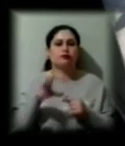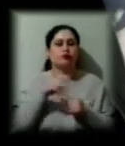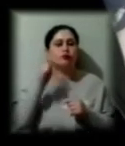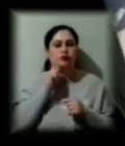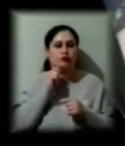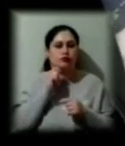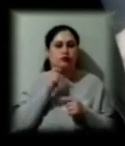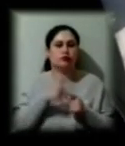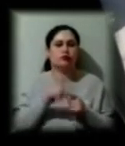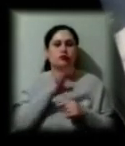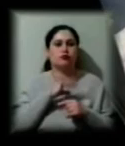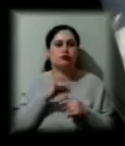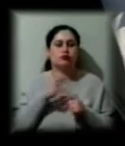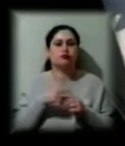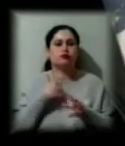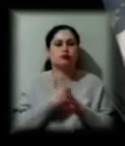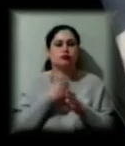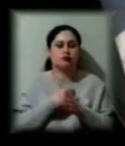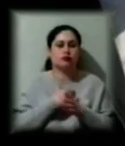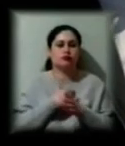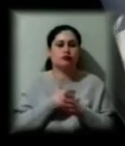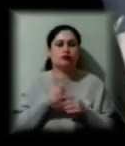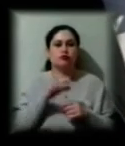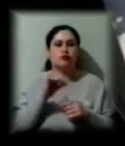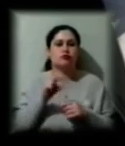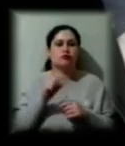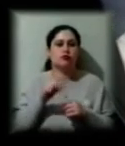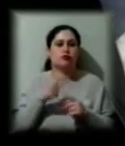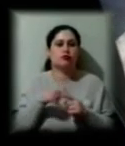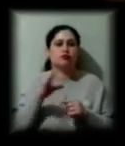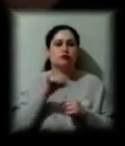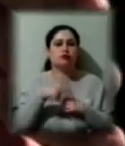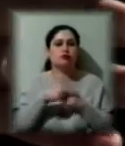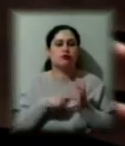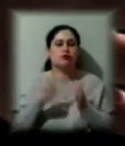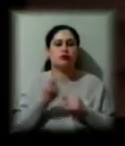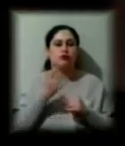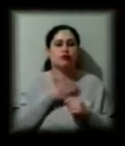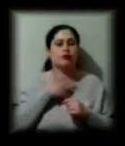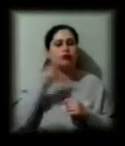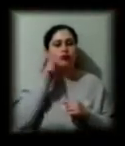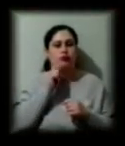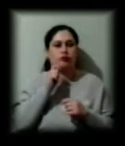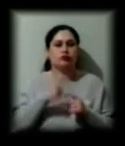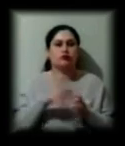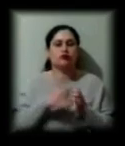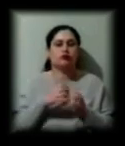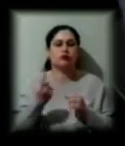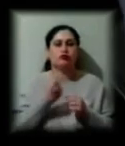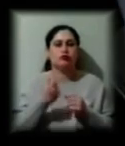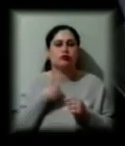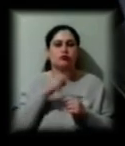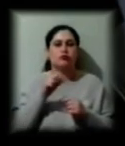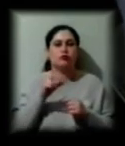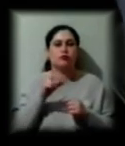допомагаємо медзакладам в 17 областях нашої країни. В Херсонській області ми забезпечуємо пальним